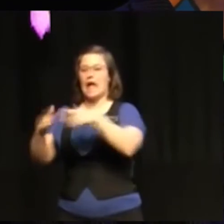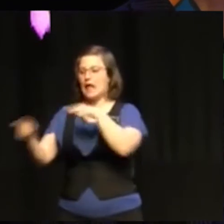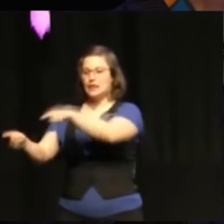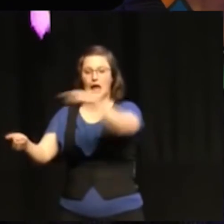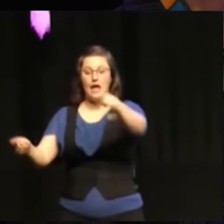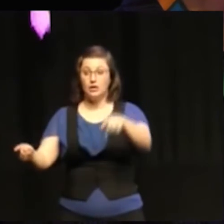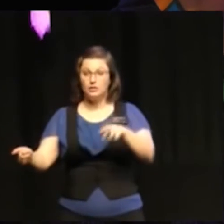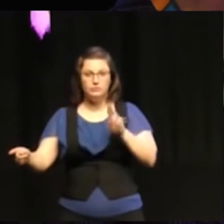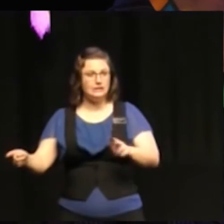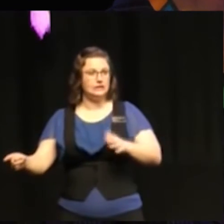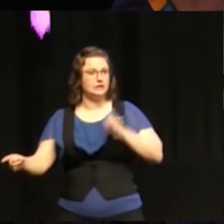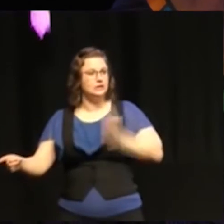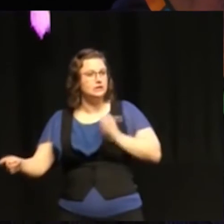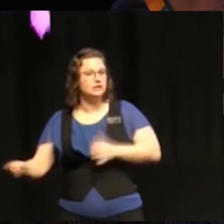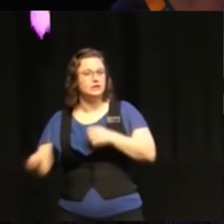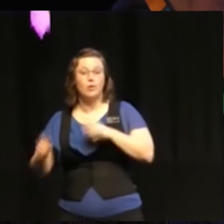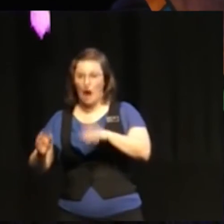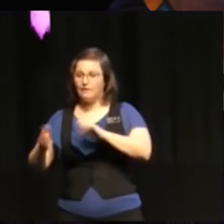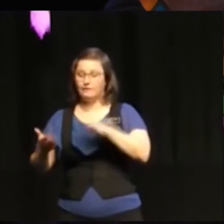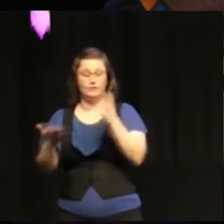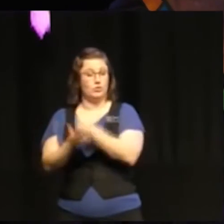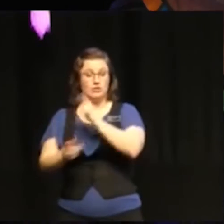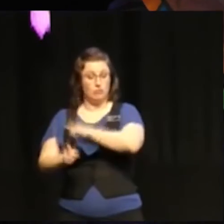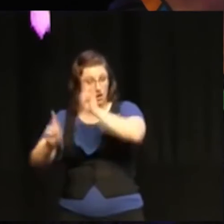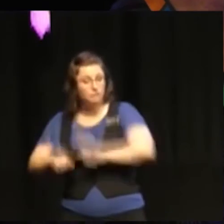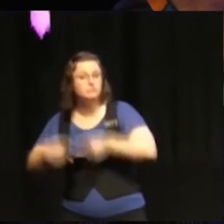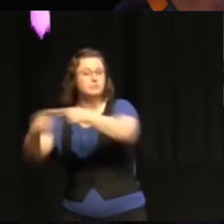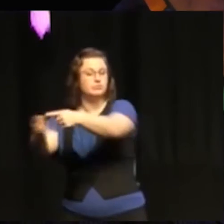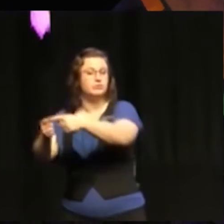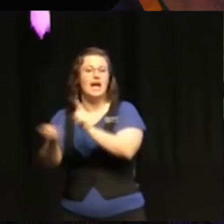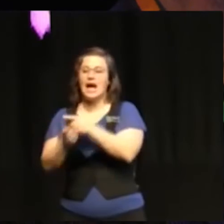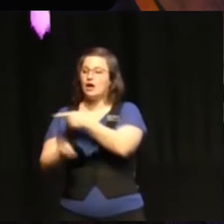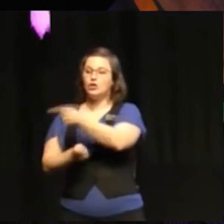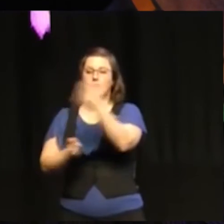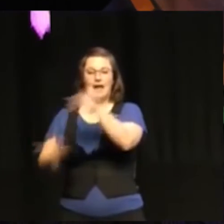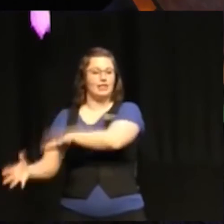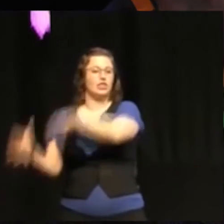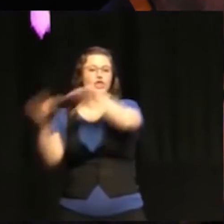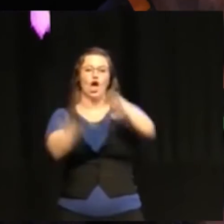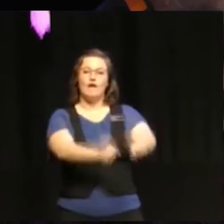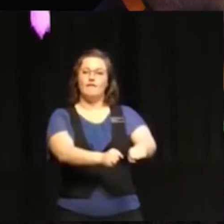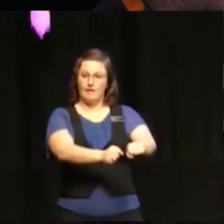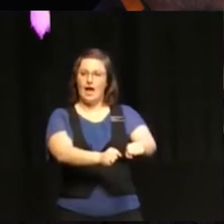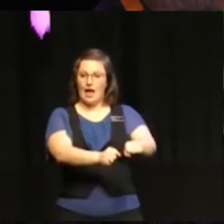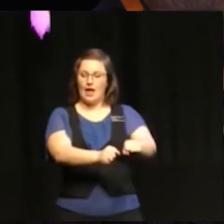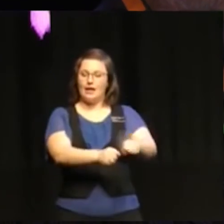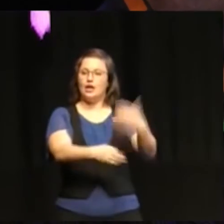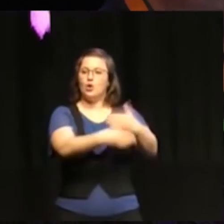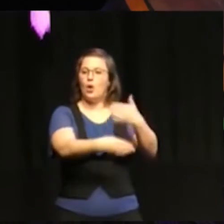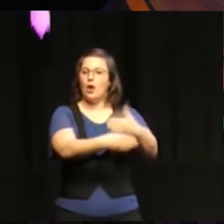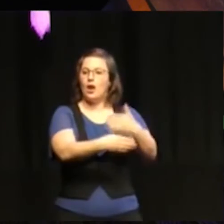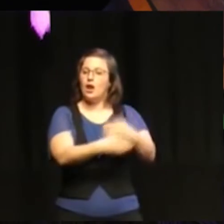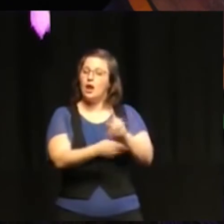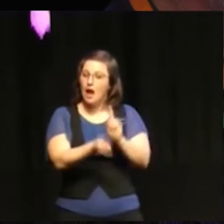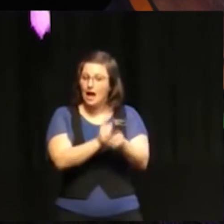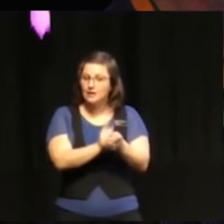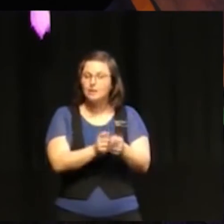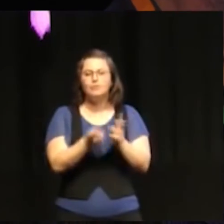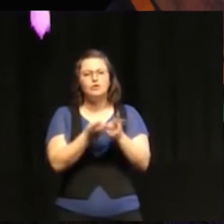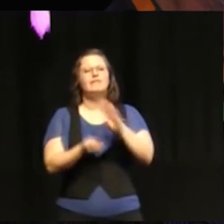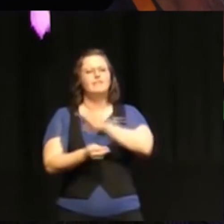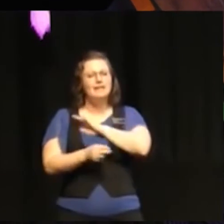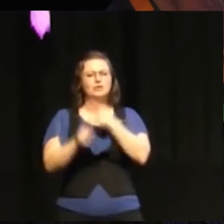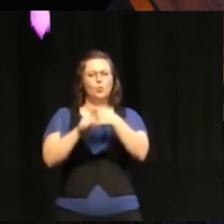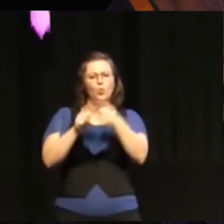väldigt engagerade och har hunnit väldigt långt i sina diskussioner kan ta över en del av den här rollen. Så att det finns alltså instruktioner som